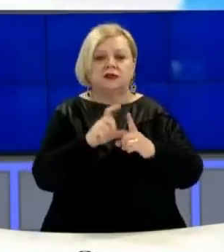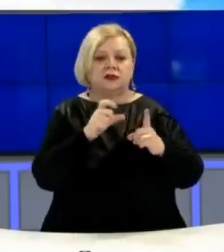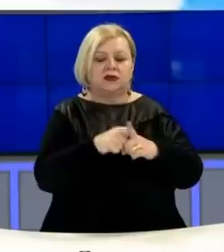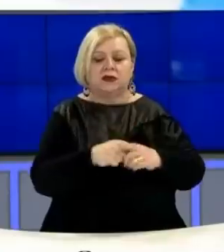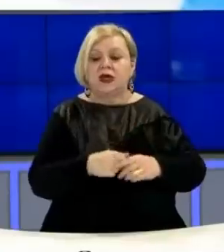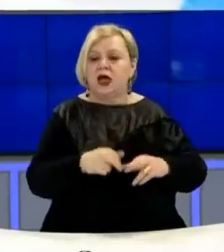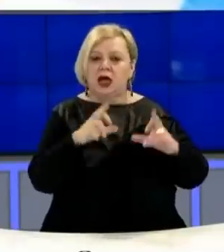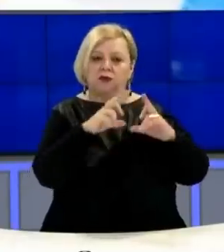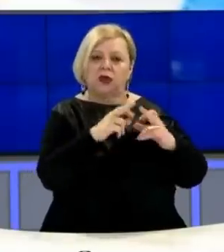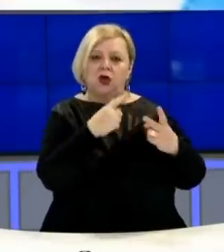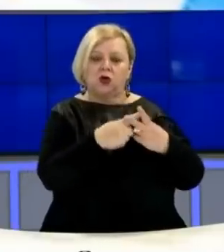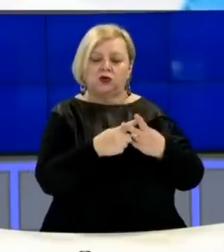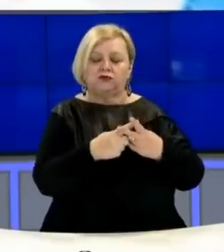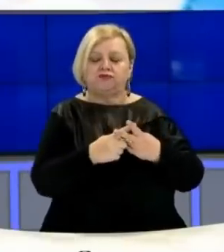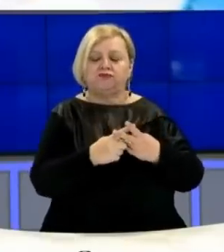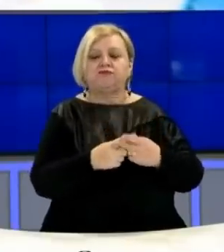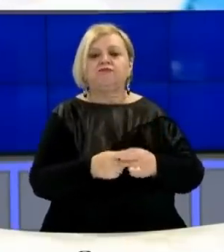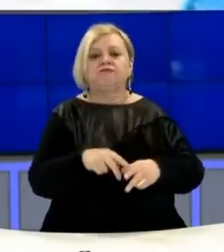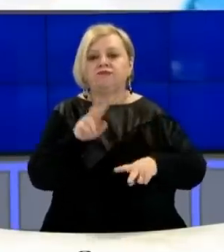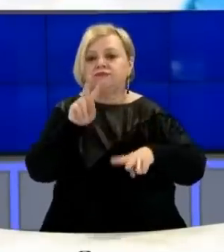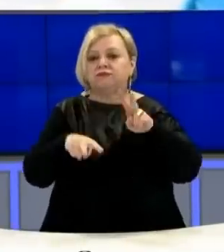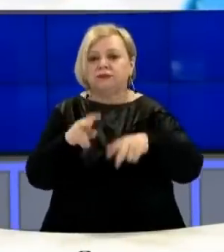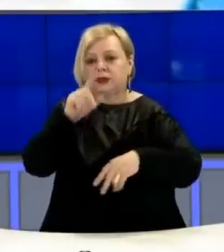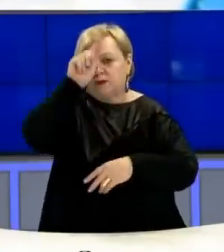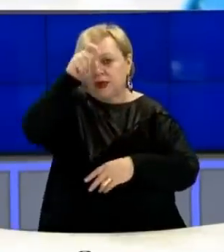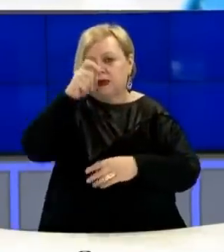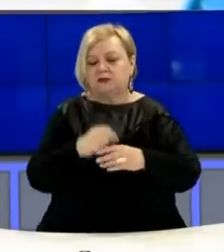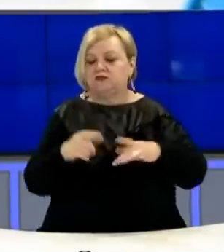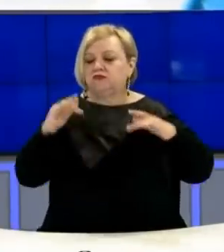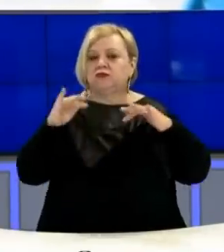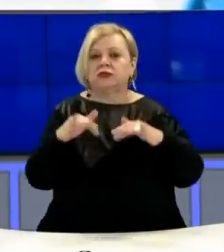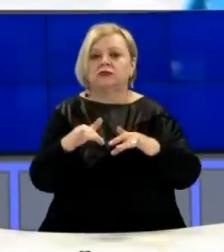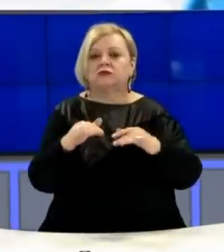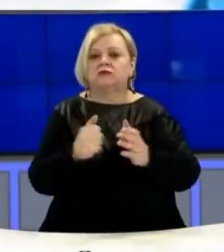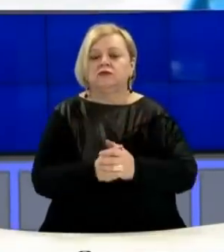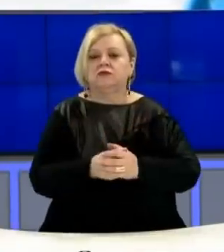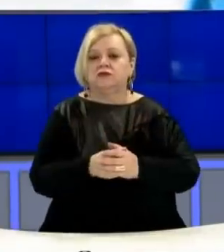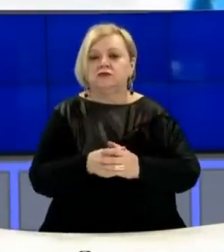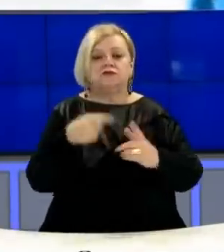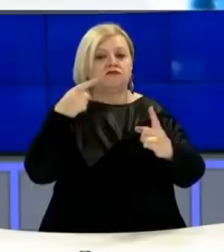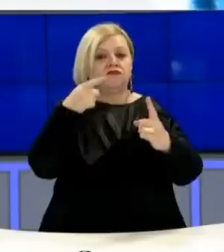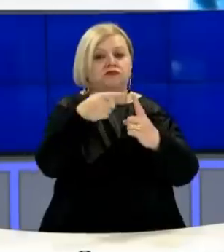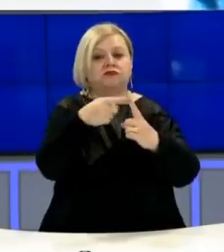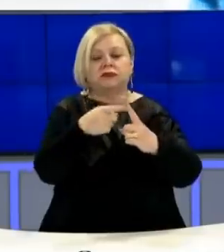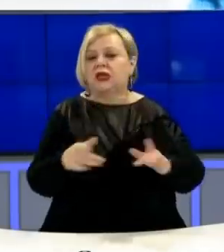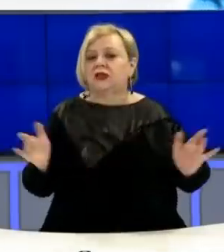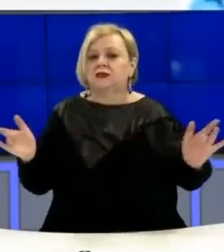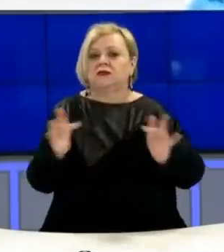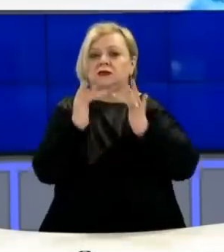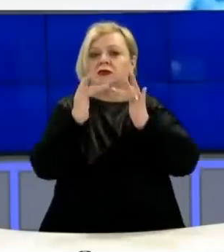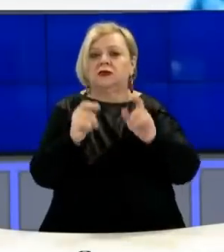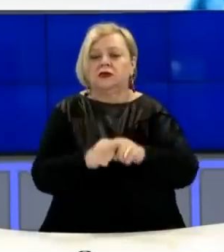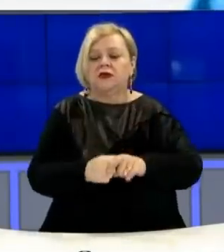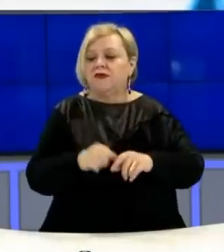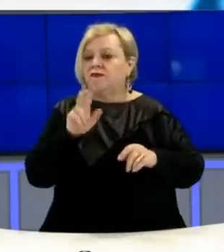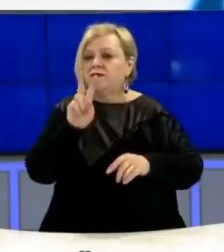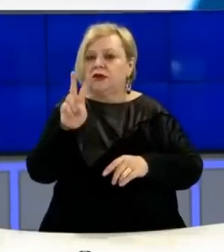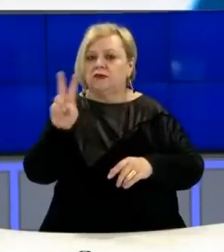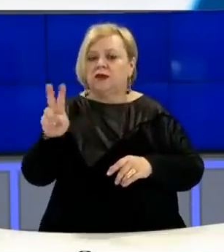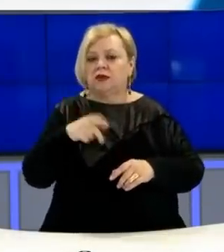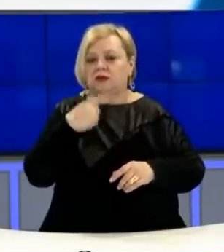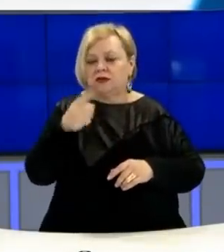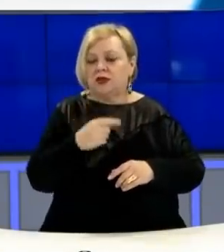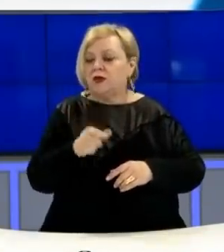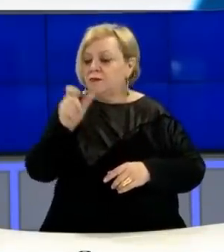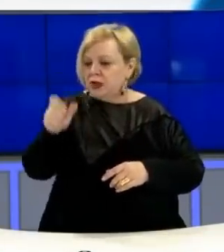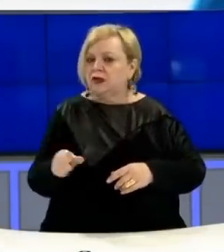Avdulla Hoti, ka qëndruar sot në pej. Në tubimin e mbajtur, a ka adresuar kritika të ashpra në drejtim të vetvendosjes, duke e thonë